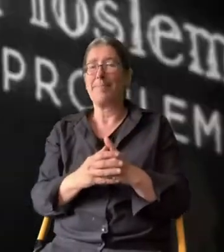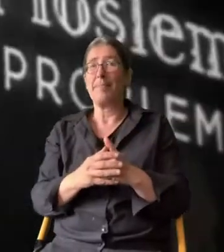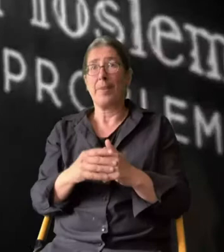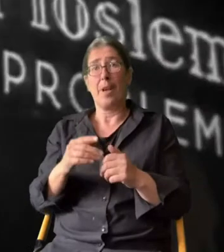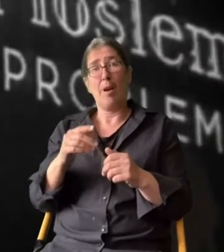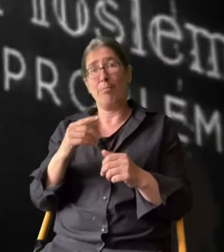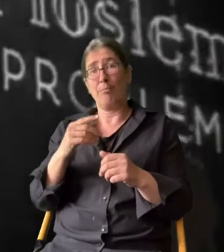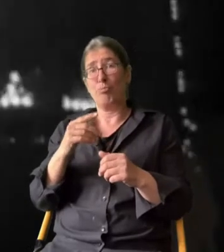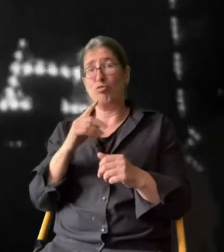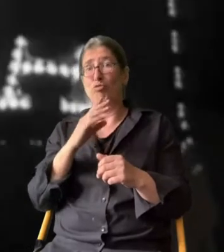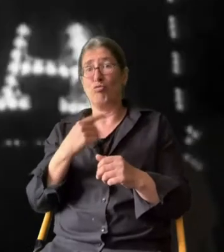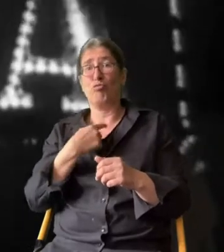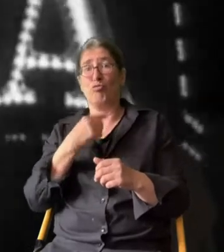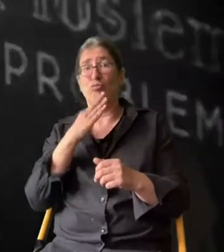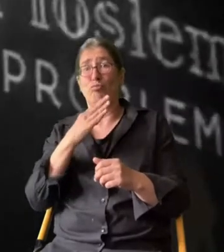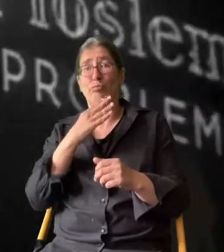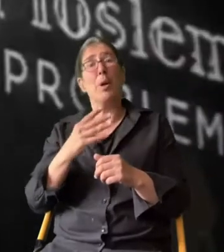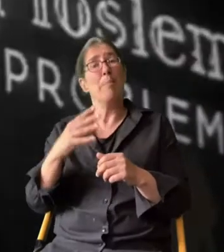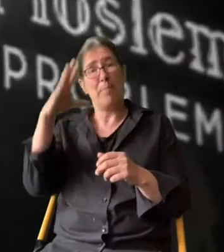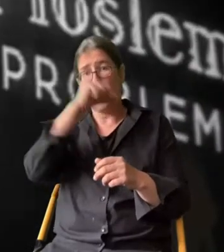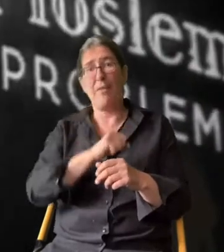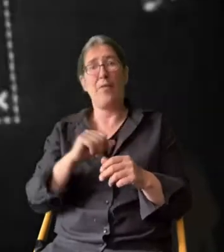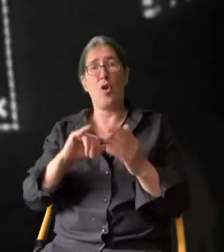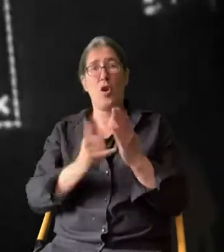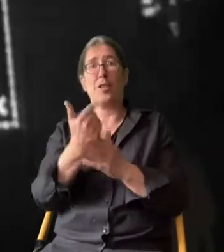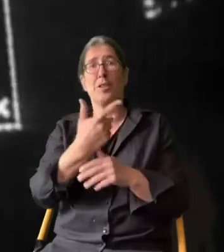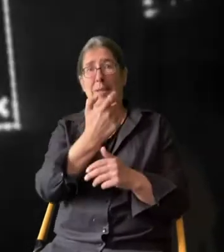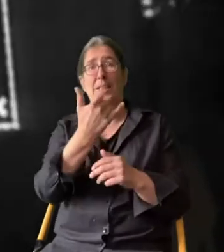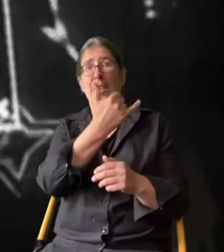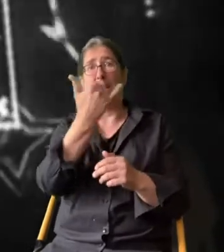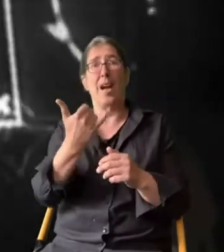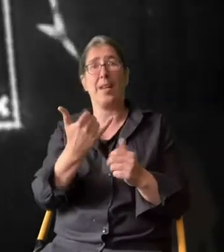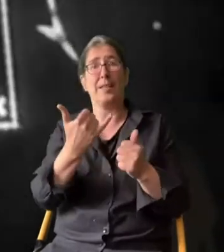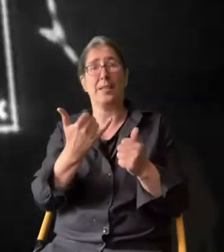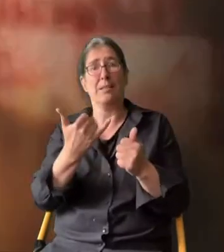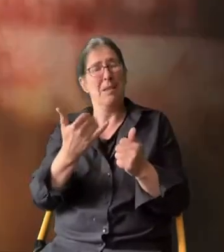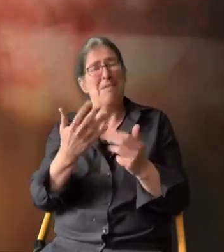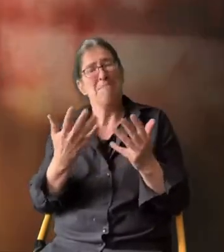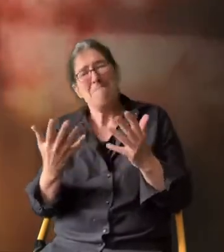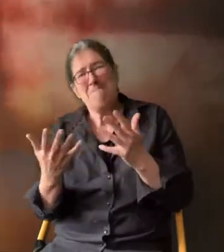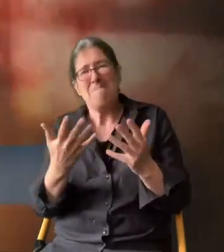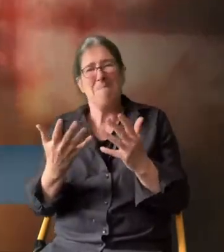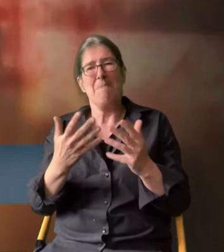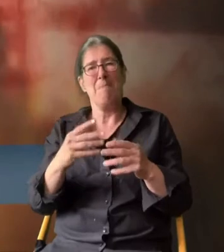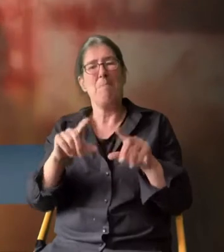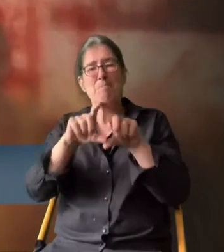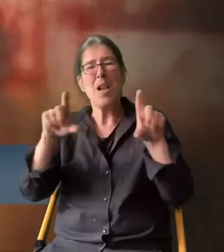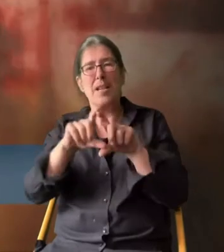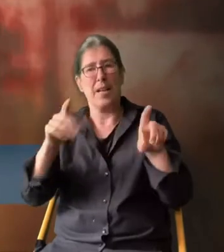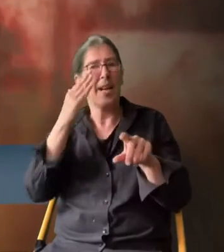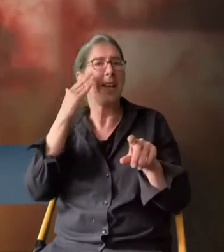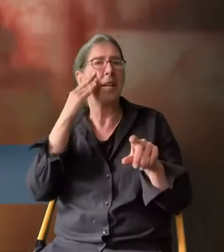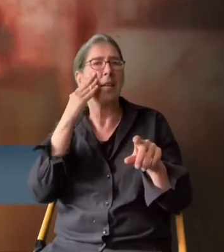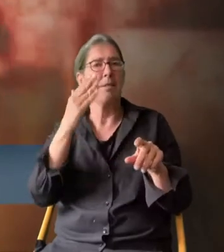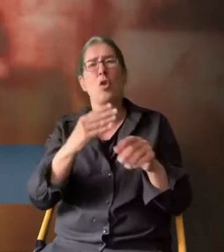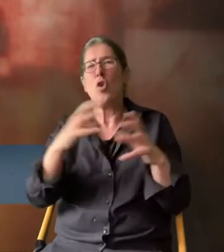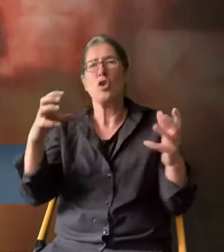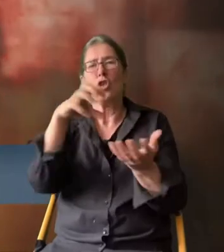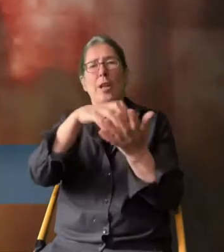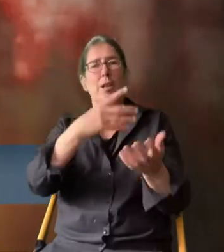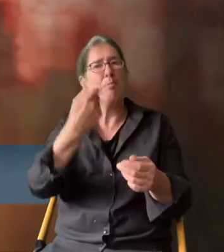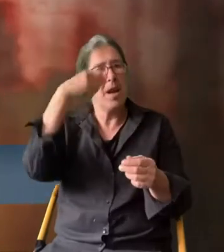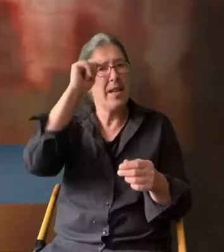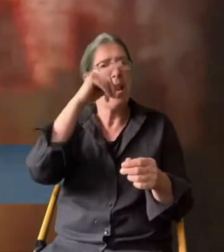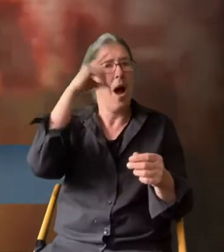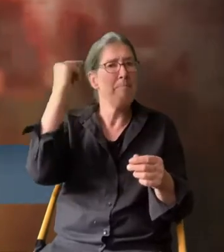Dieser Begriff goldene 20er-Paste ist aber stellenweise auch ein Mythos. Denn die ganzen Bilder, die wir kennen, die sind hauptsächlich aus den großen